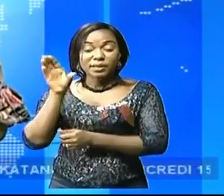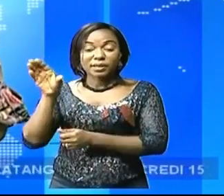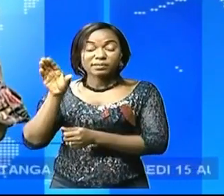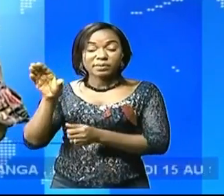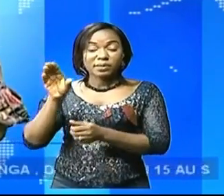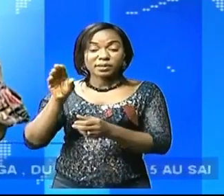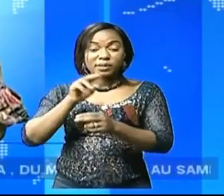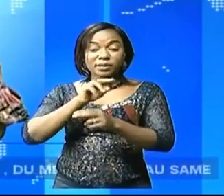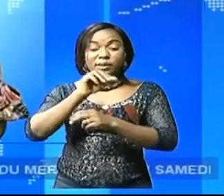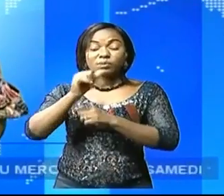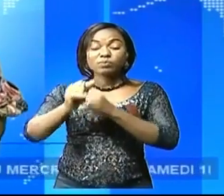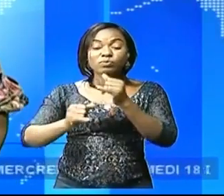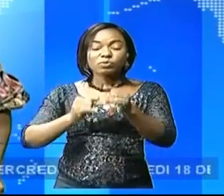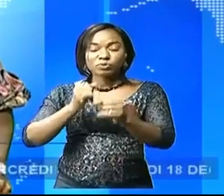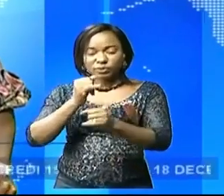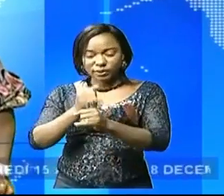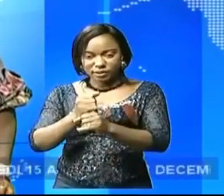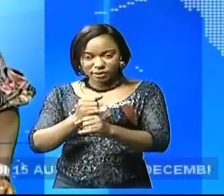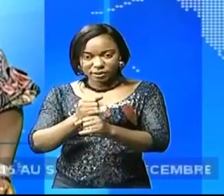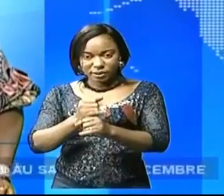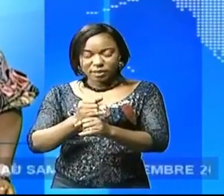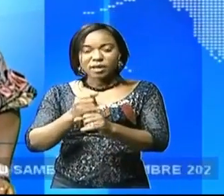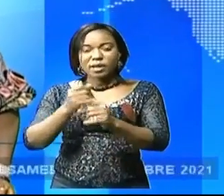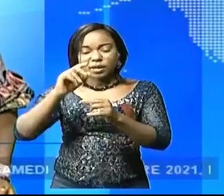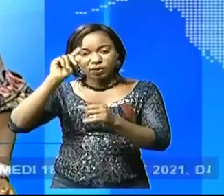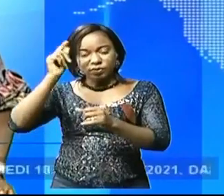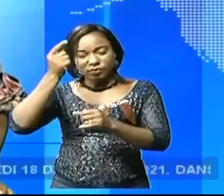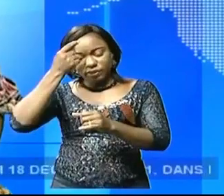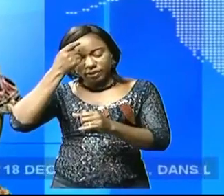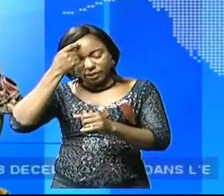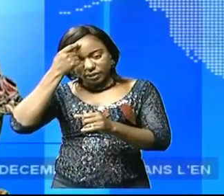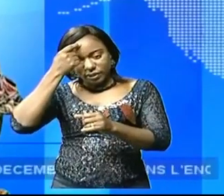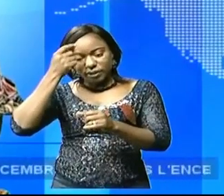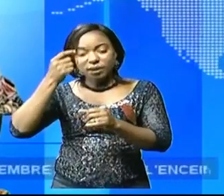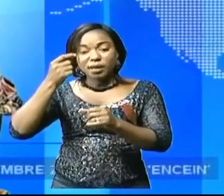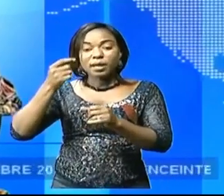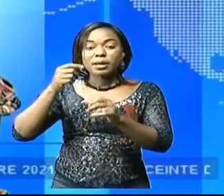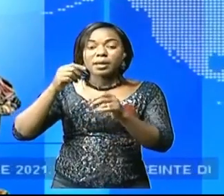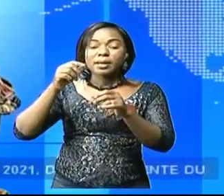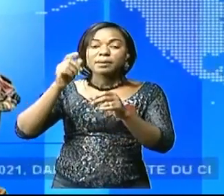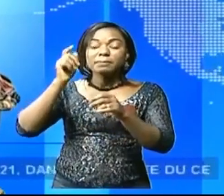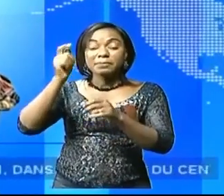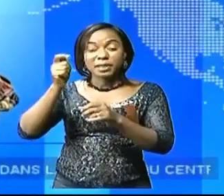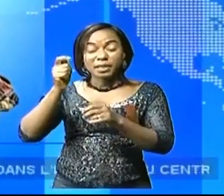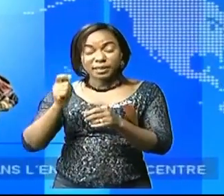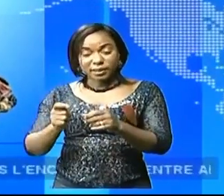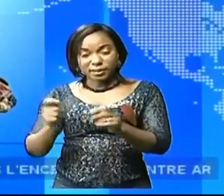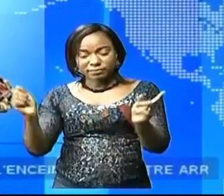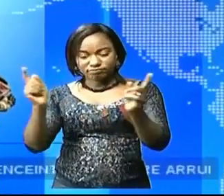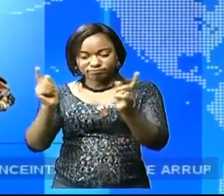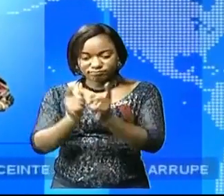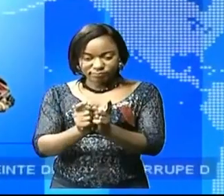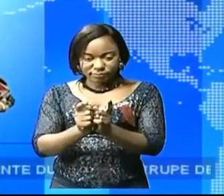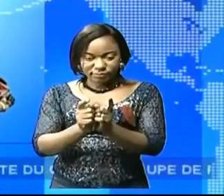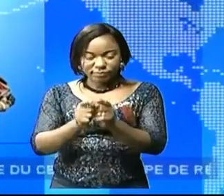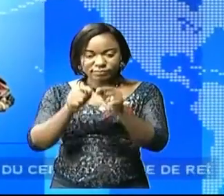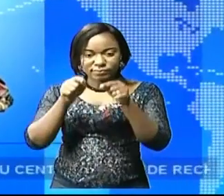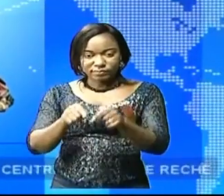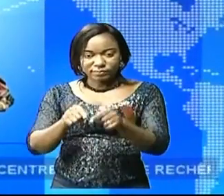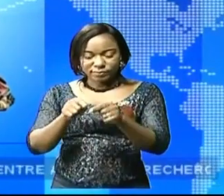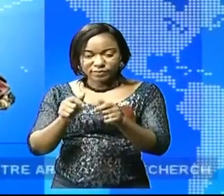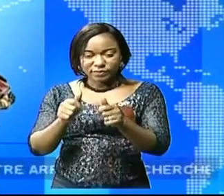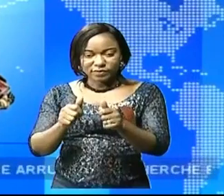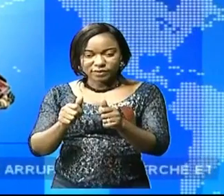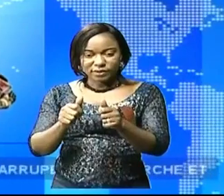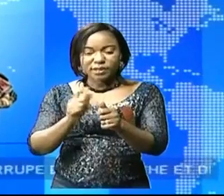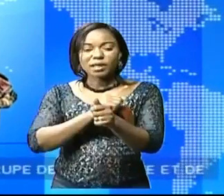-Kivu ont été scrutés entre le gouverneur militaire Constant Dima et la délégation de la Banque mondiale en séjour à Goma. Les